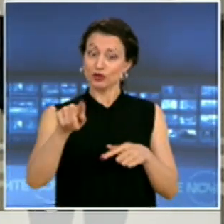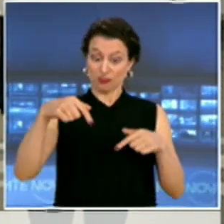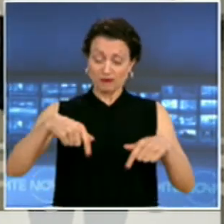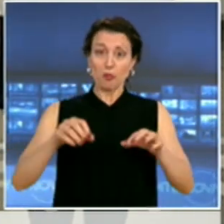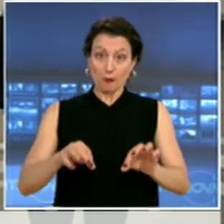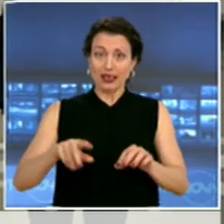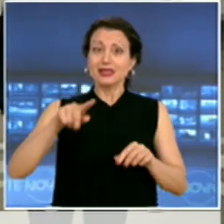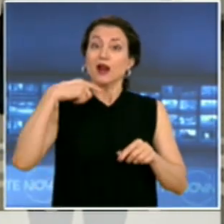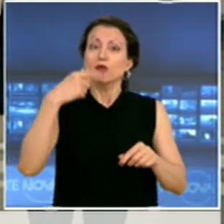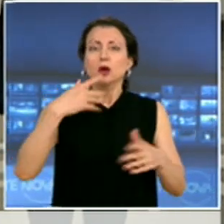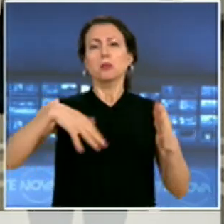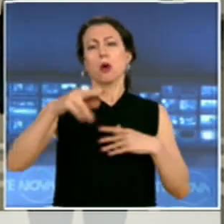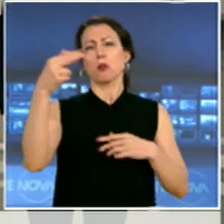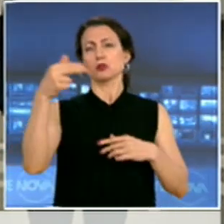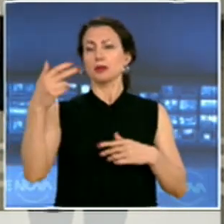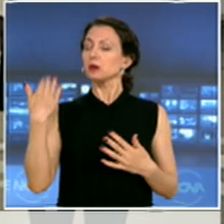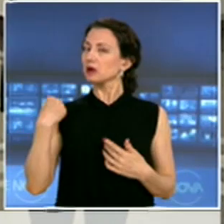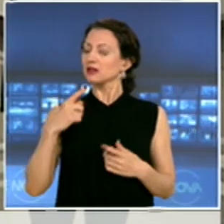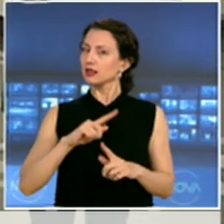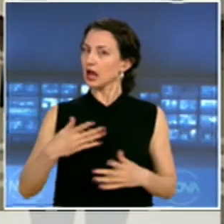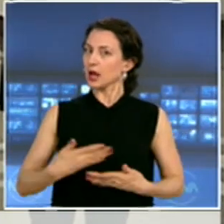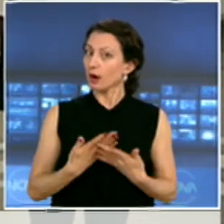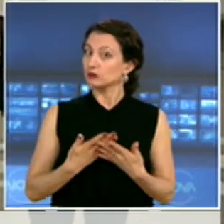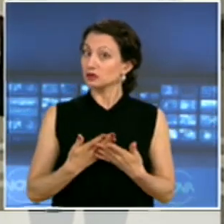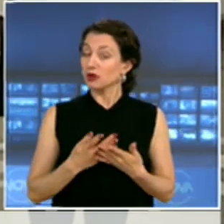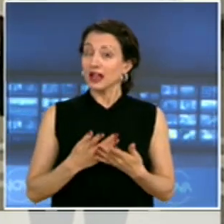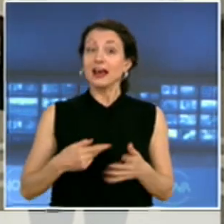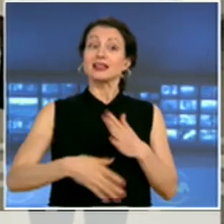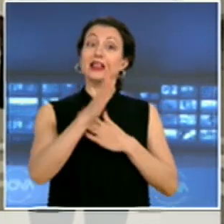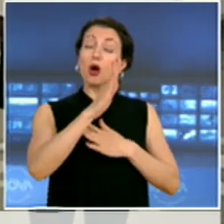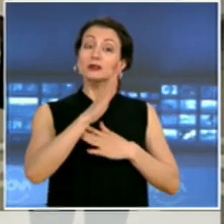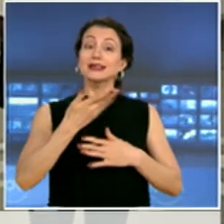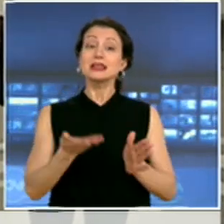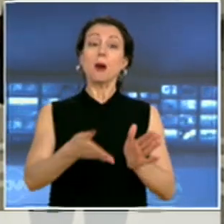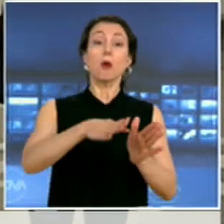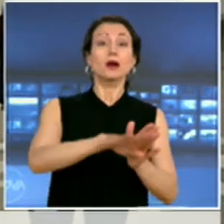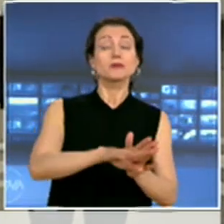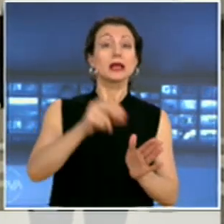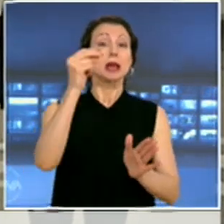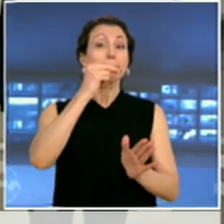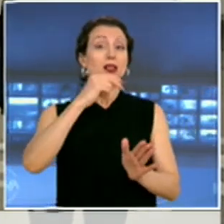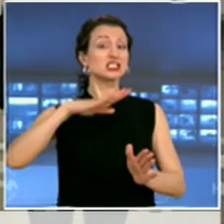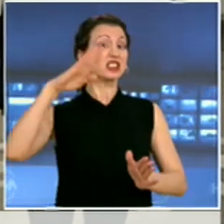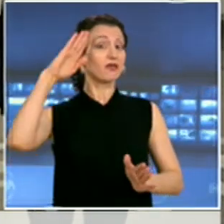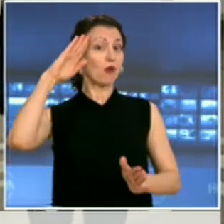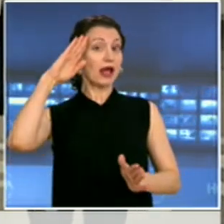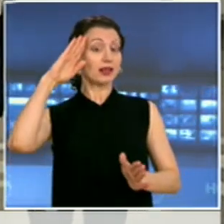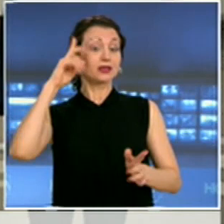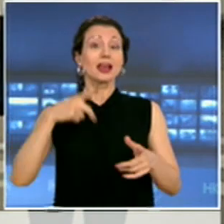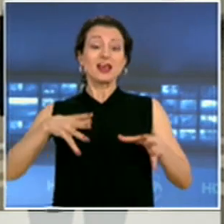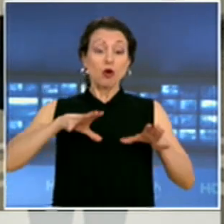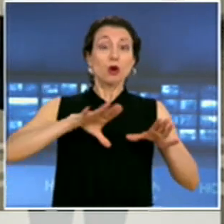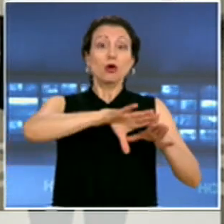по темата, не им се е налагало да бъдат на погребение на български военнослужащ, чието ковчек е покрит със също това българско знаме.